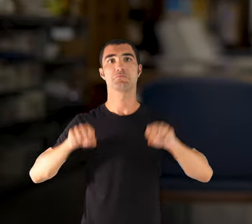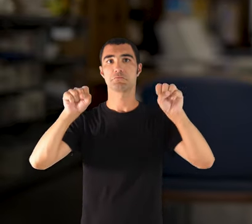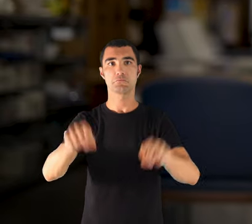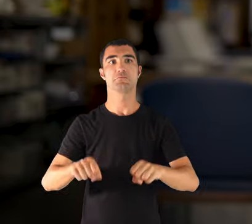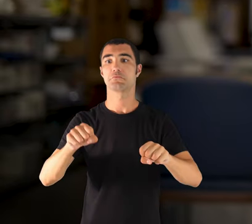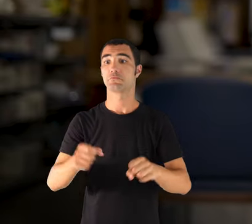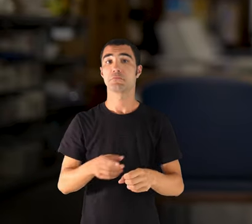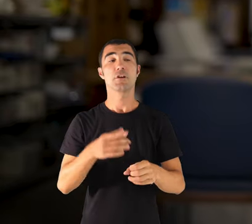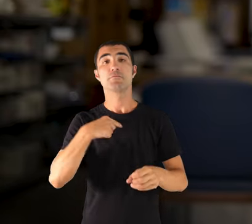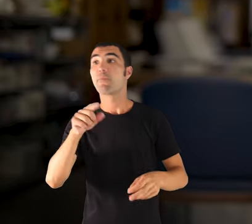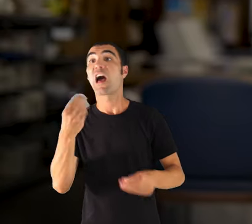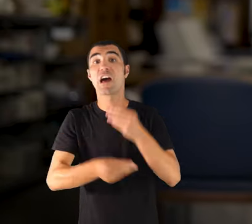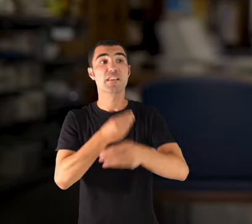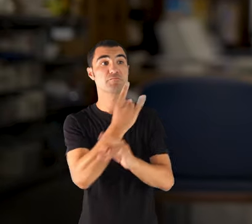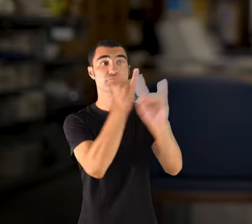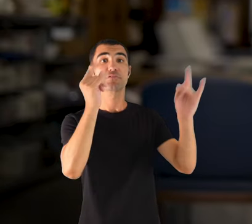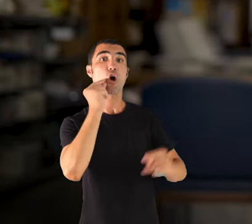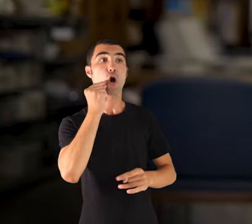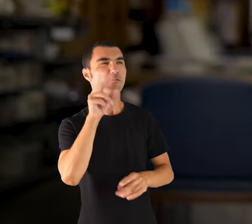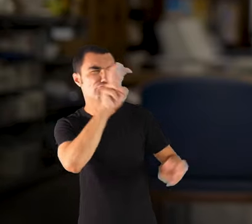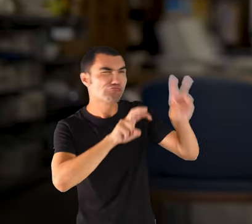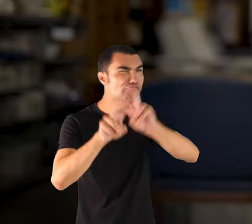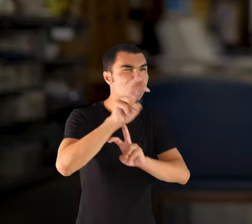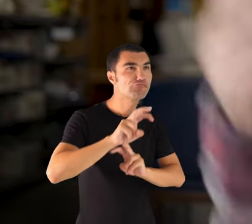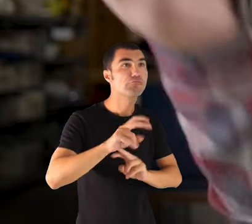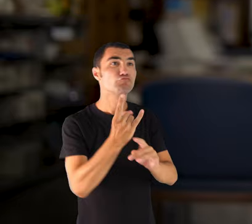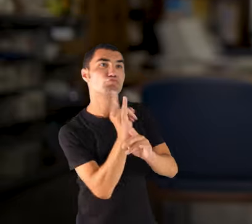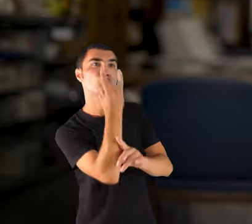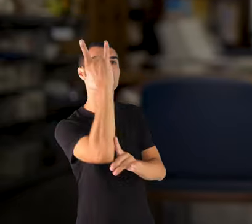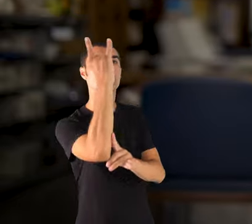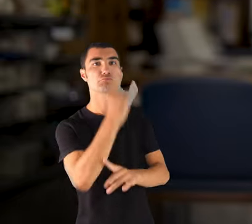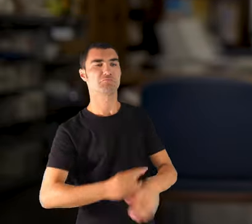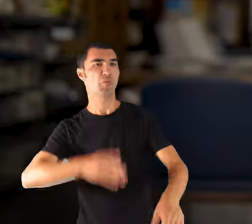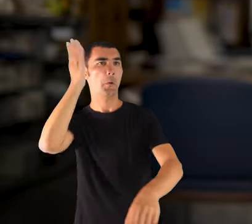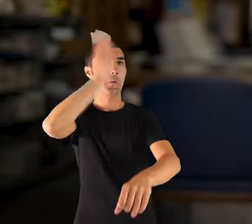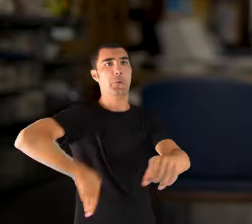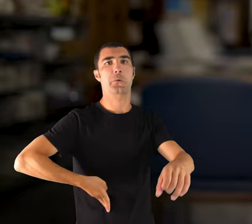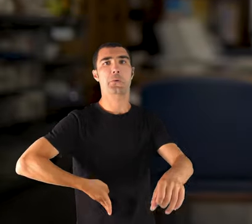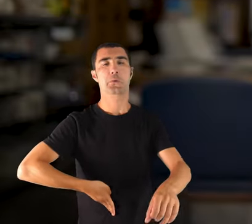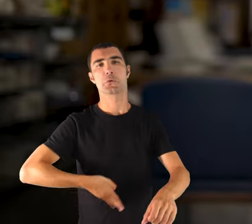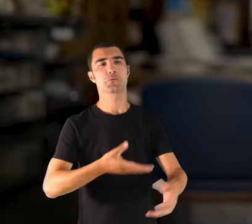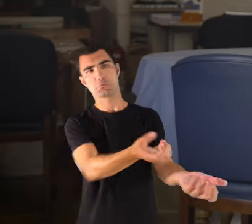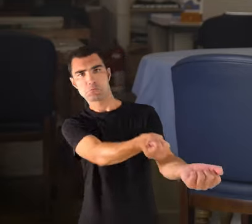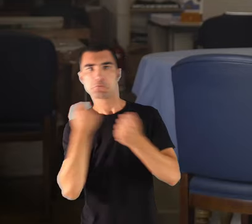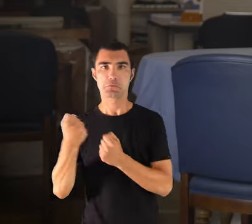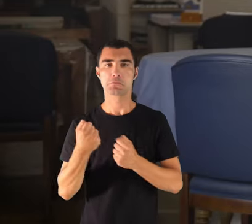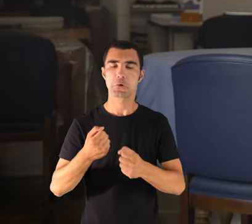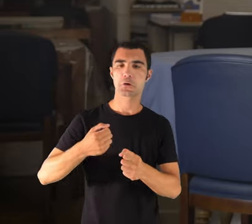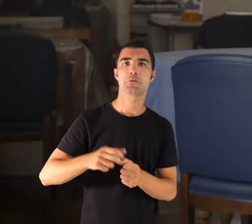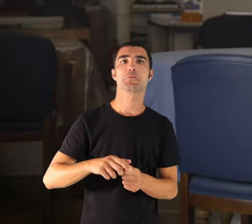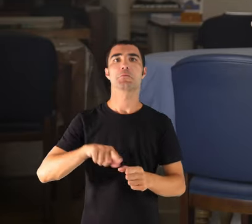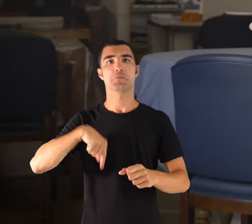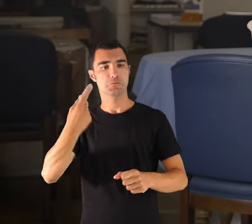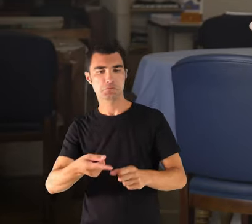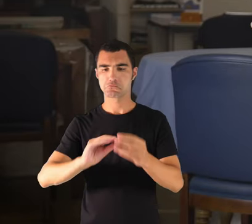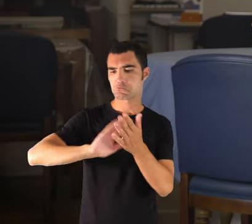Solibar, miràvem un astre i la teàvem i a bordo, la posàvem a bordo